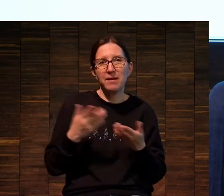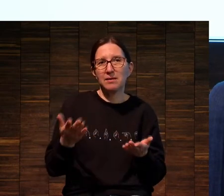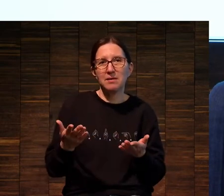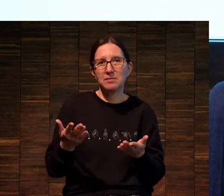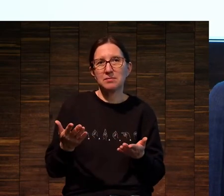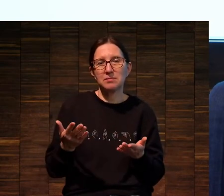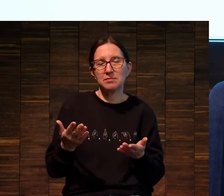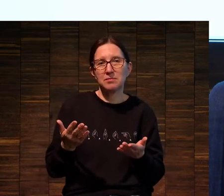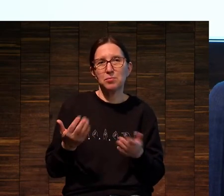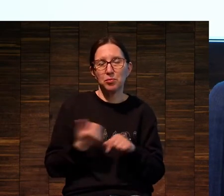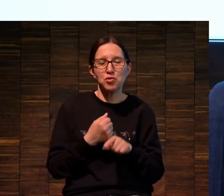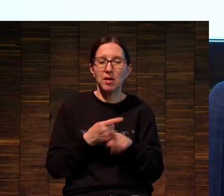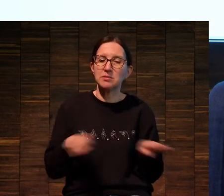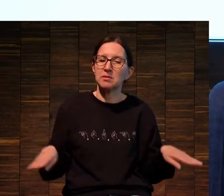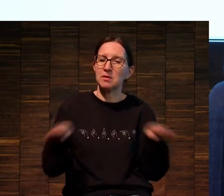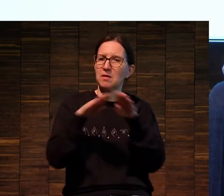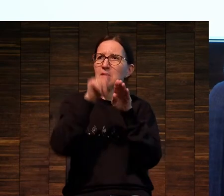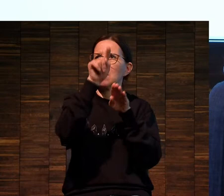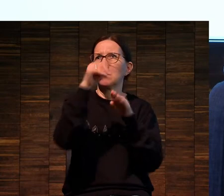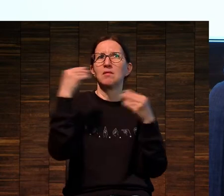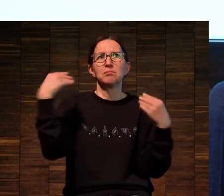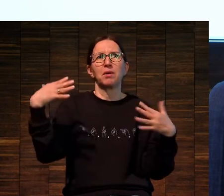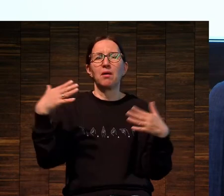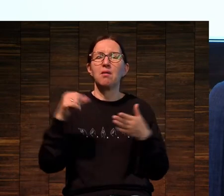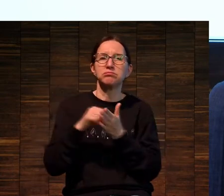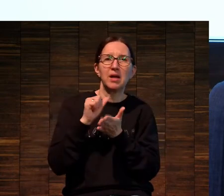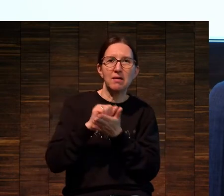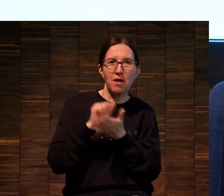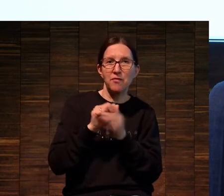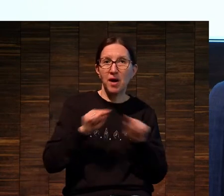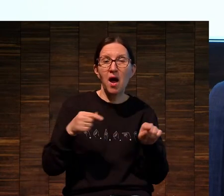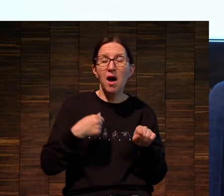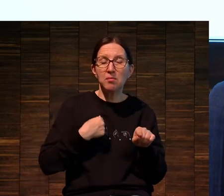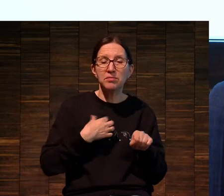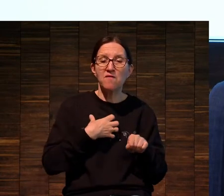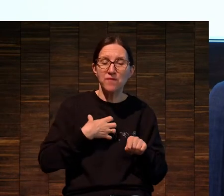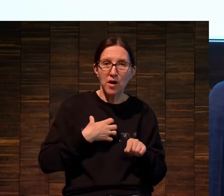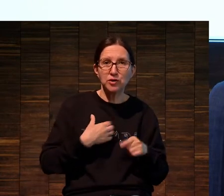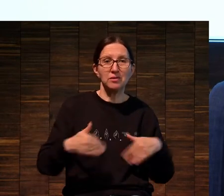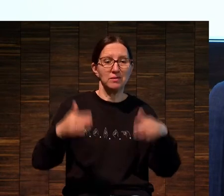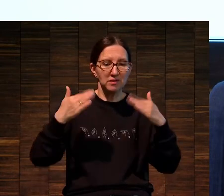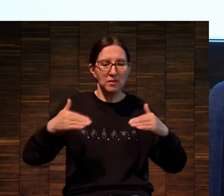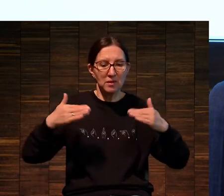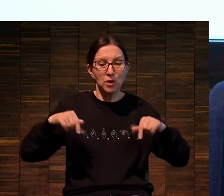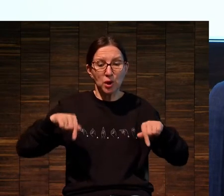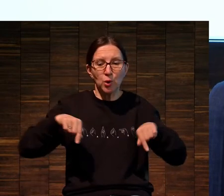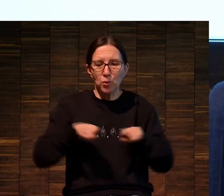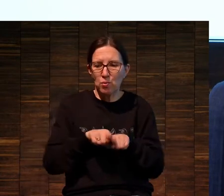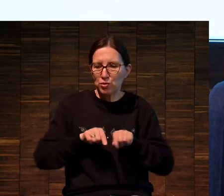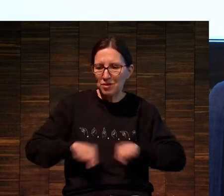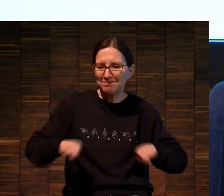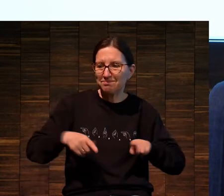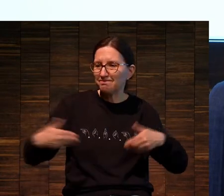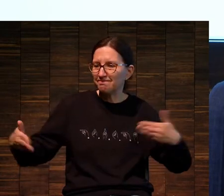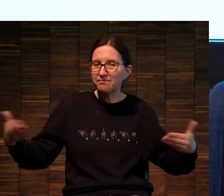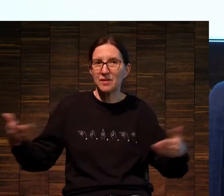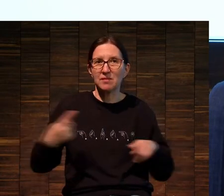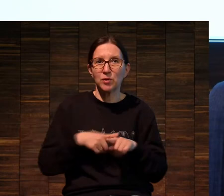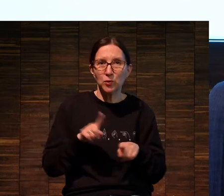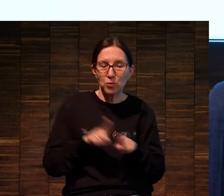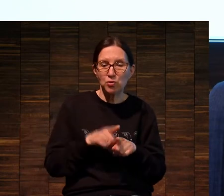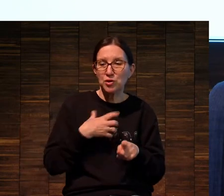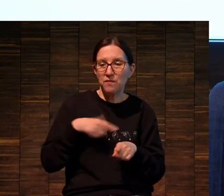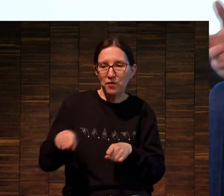себя навершие, вот эту пропагандировать печатную графику. А для меня очень важно ее сделать важной, ценимой.